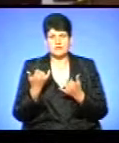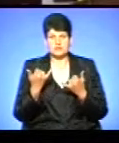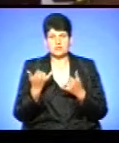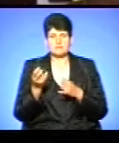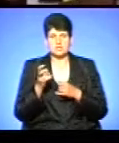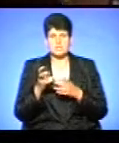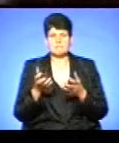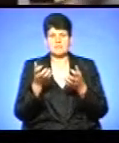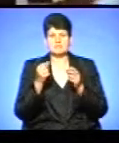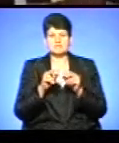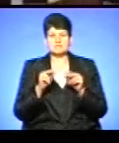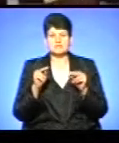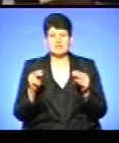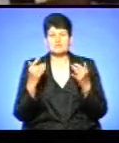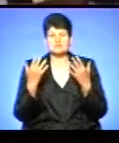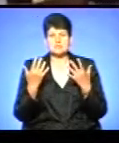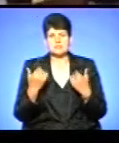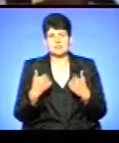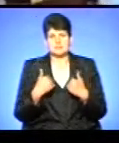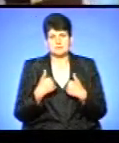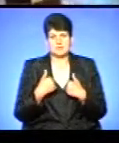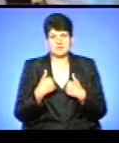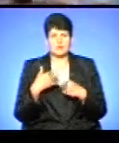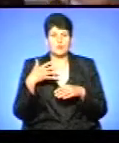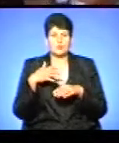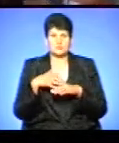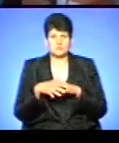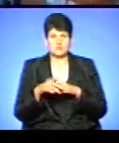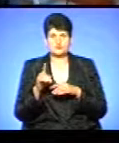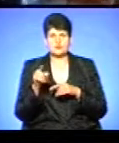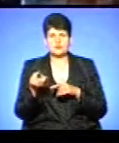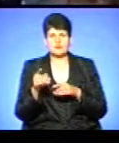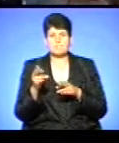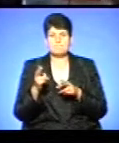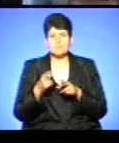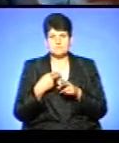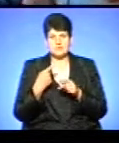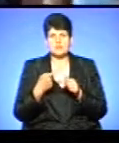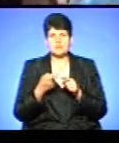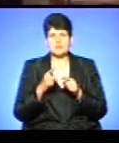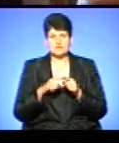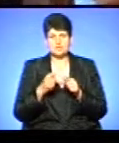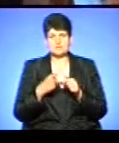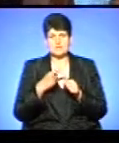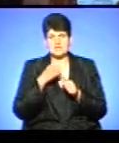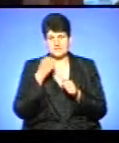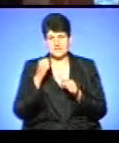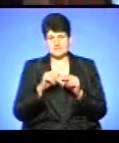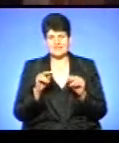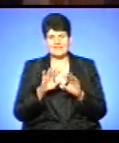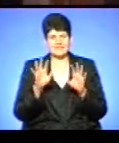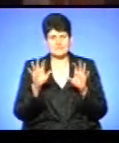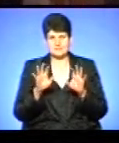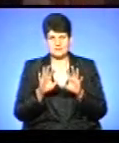підтримати вчителів, оскільки ми, звичайно ж, розуміємо, що їх позбавили цього звання старшого вчителя незаконно.